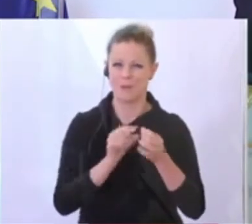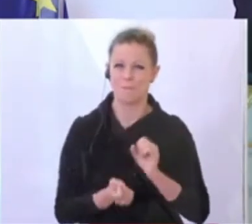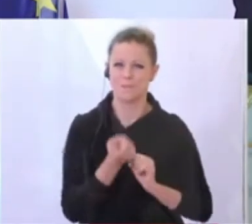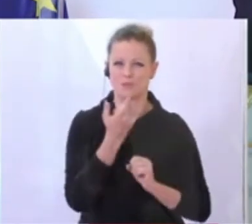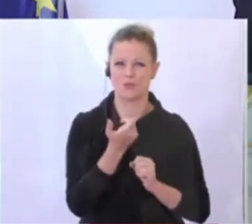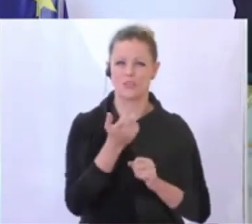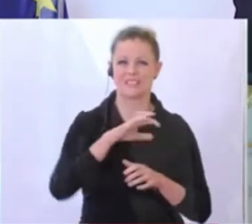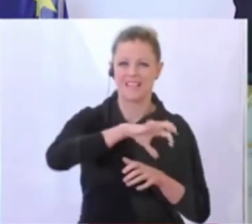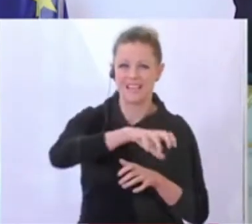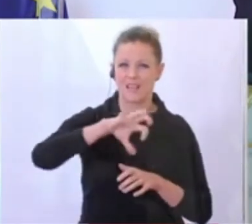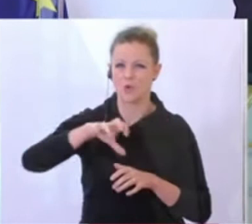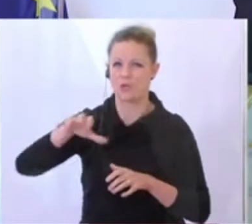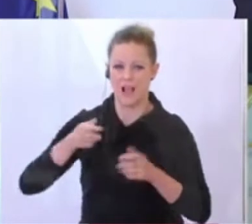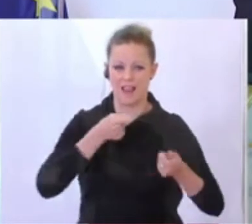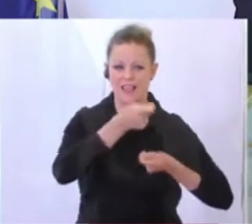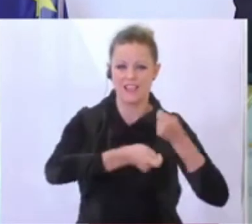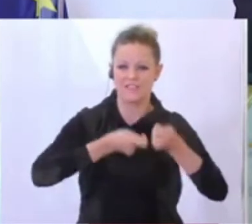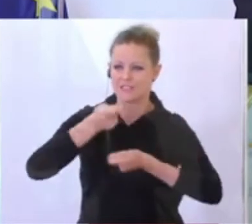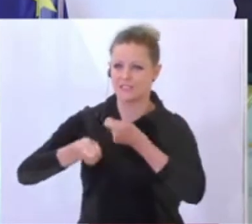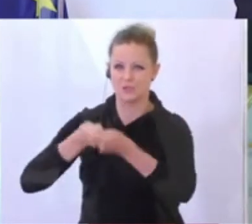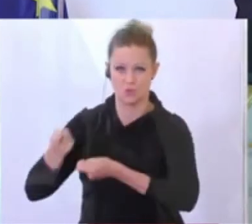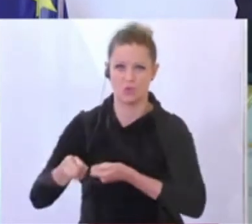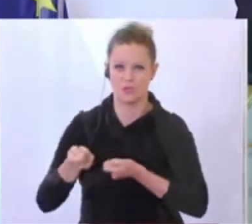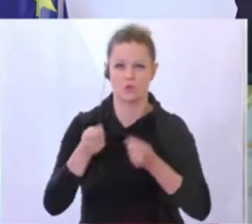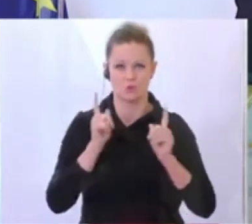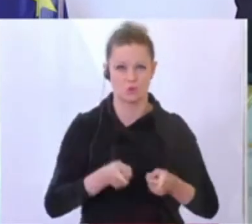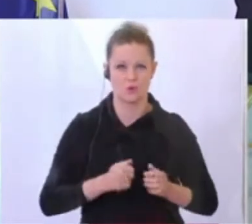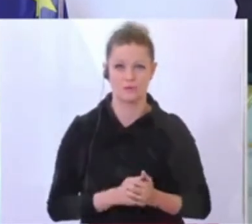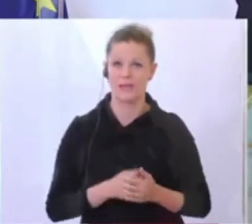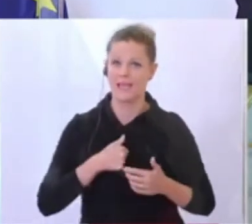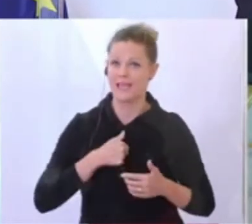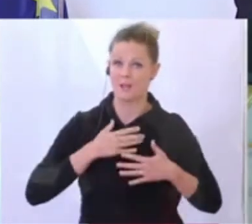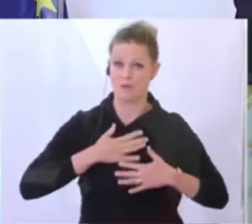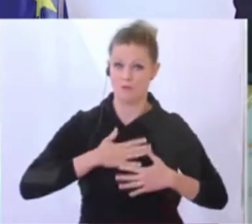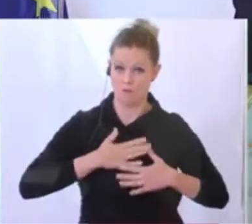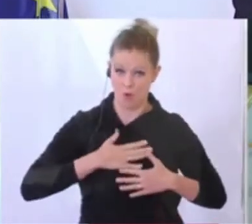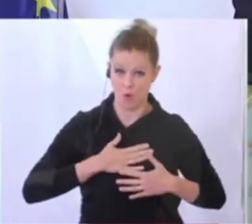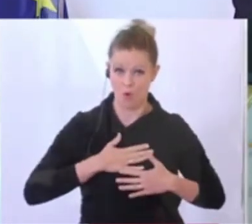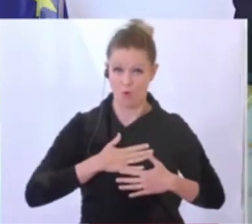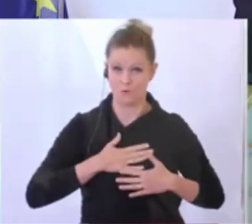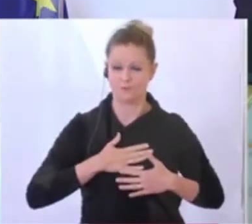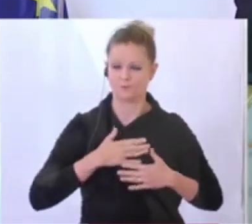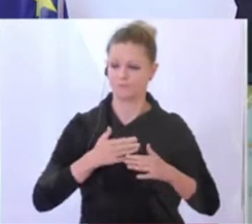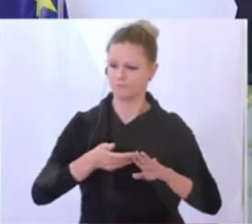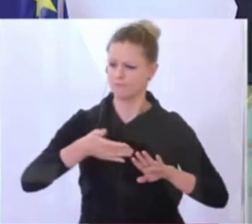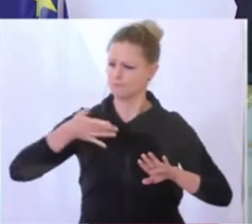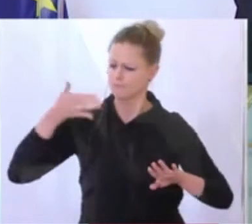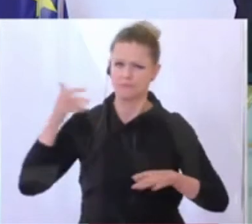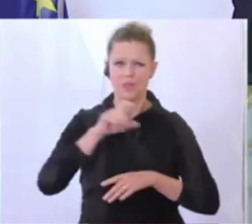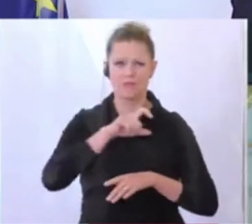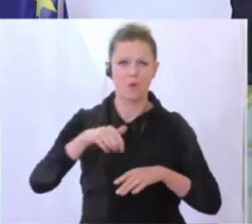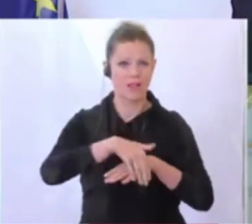regionale Investitionen in den Regionen machen. Und ich bin froh, dass wir in den letzten Wochen ein